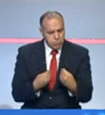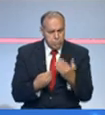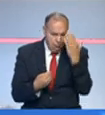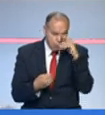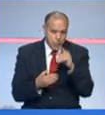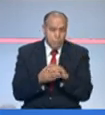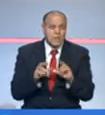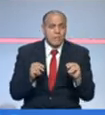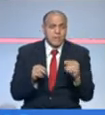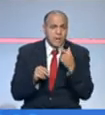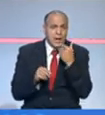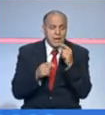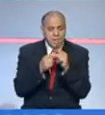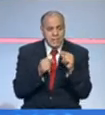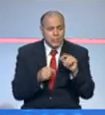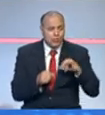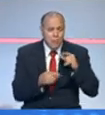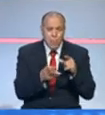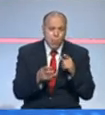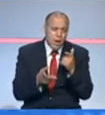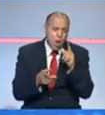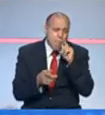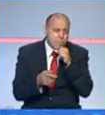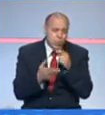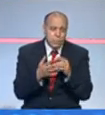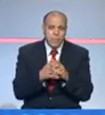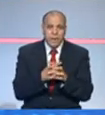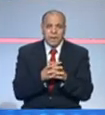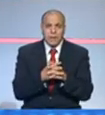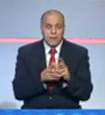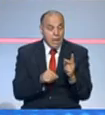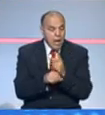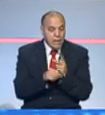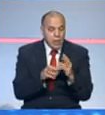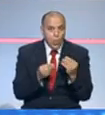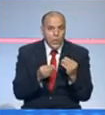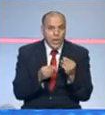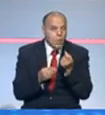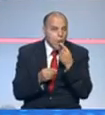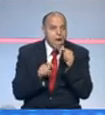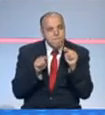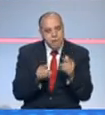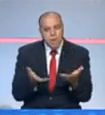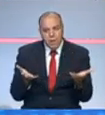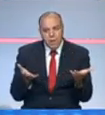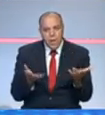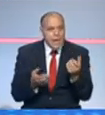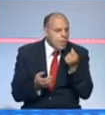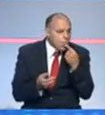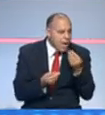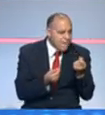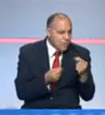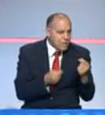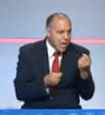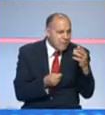بها كيف كيف يفصلوا للشريحة هذه راهوا الأخطار متاع كل دوايا موجودة حتى دوايا يتباع